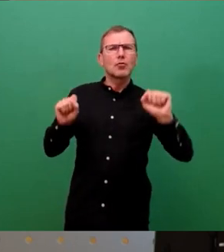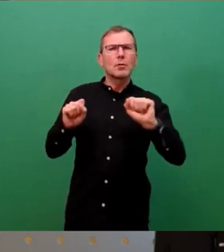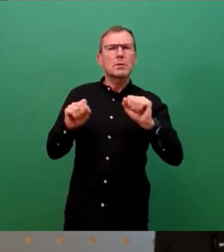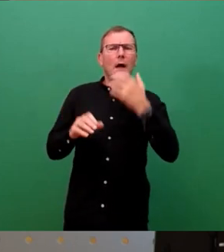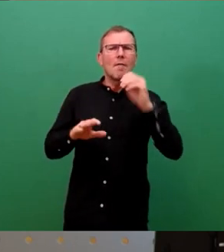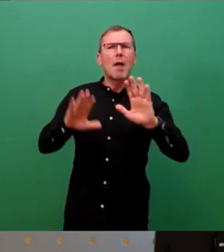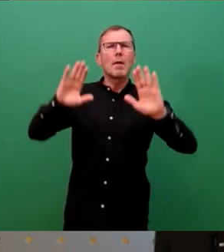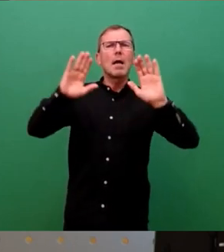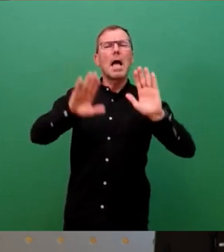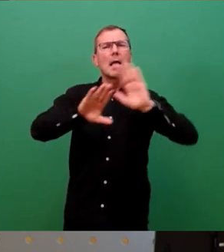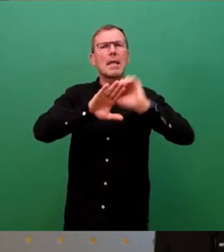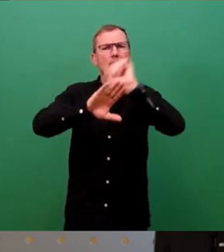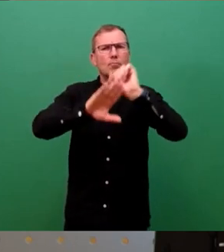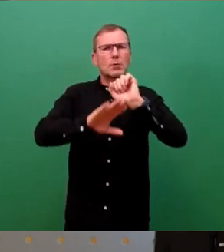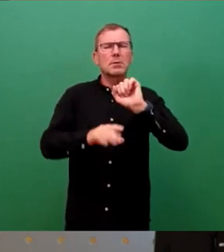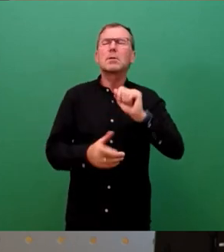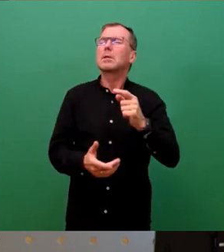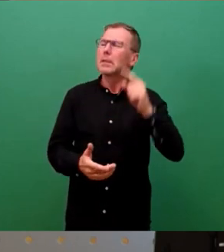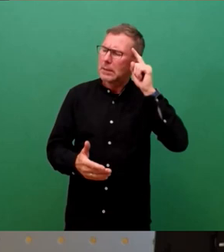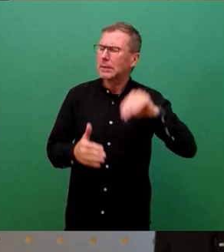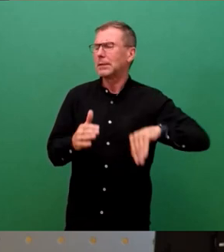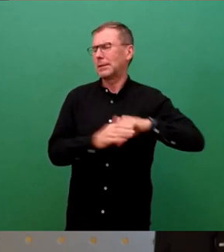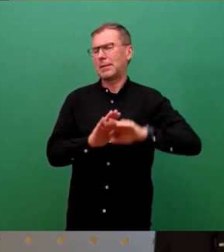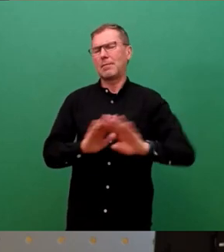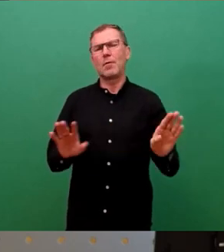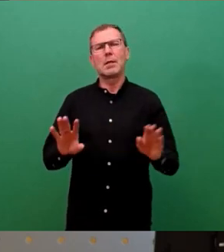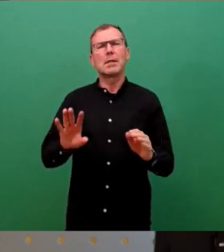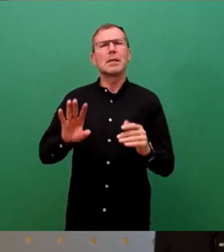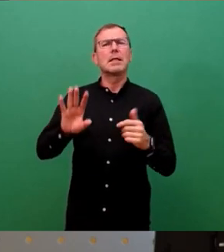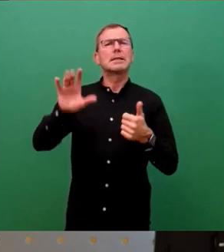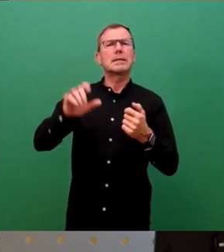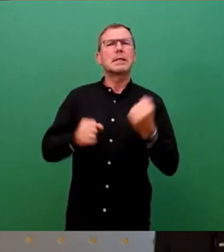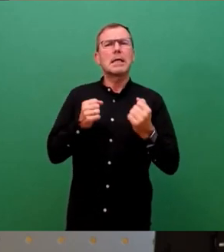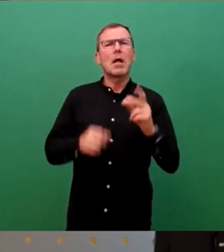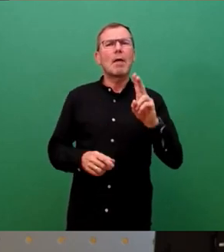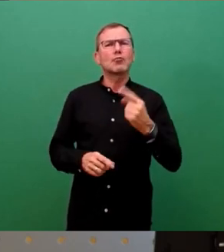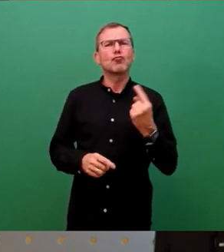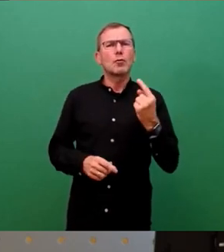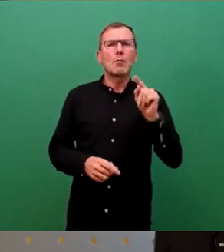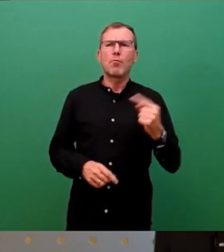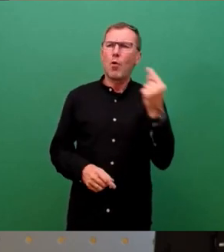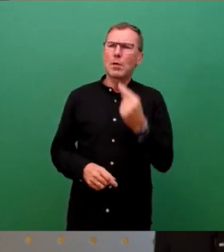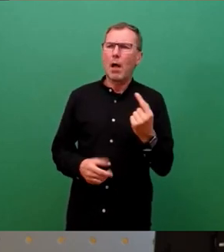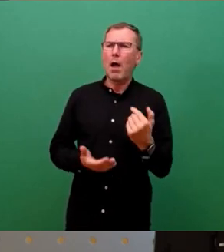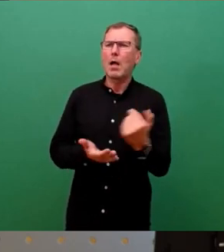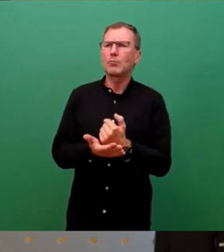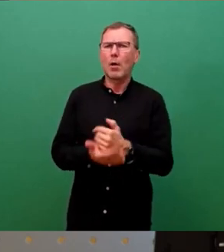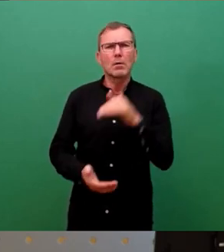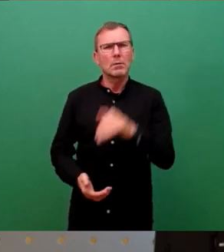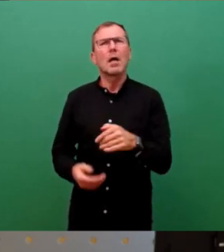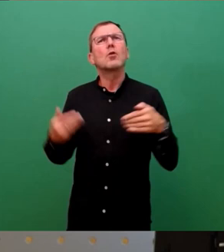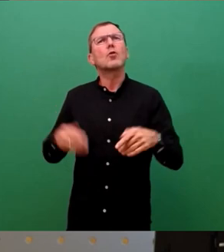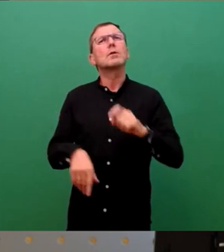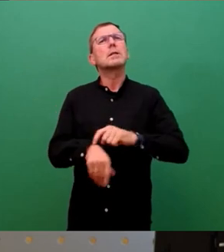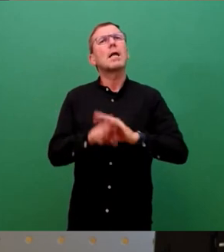ungeheuer viel. Da sind dann so 60 Kilowattstunden pro Jahr schon erreichbar. Das ist ein sehr guter Wert. Also man soll diese Gründerzeithäuser nicht schlecht